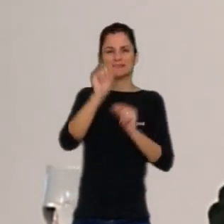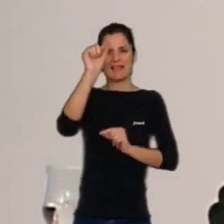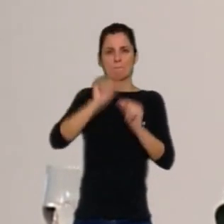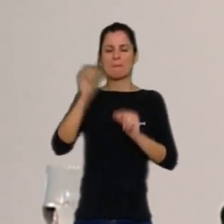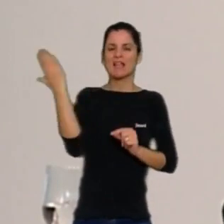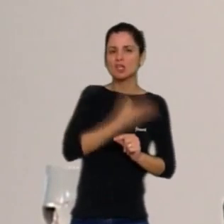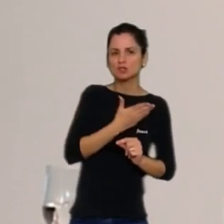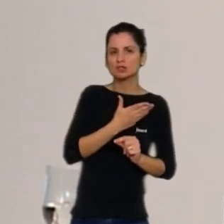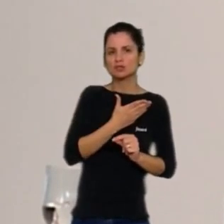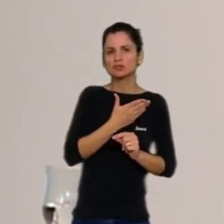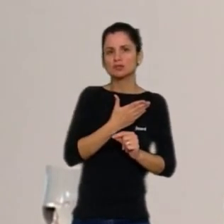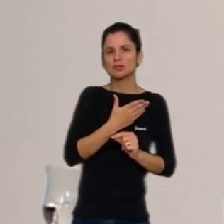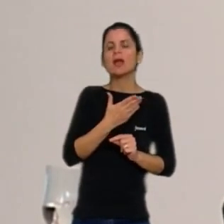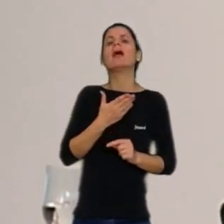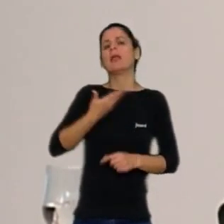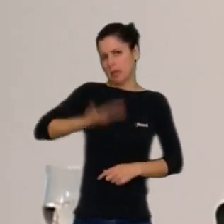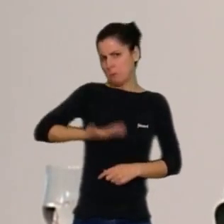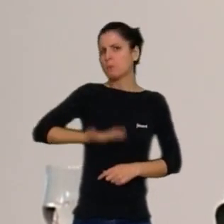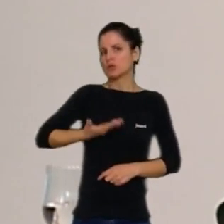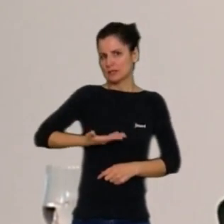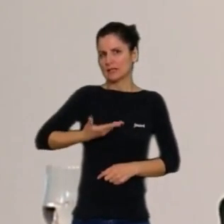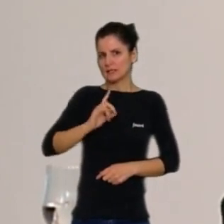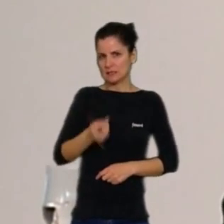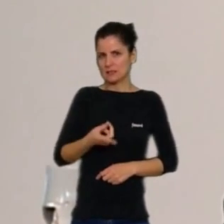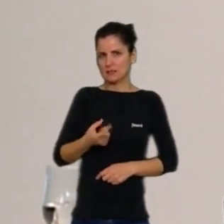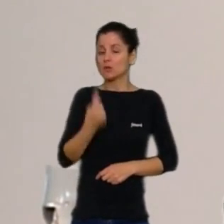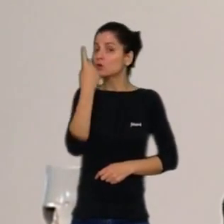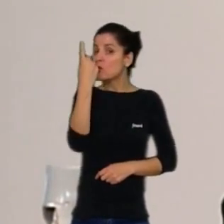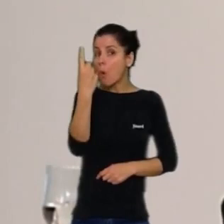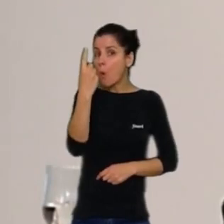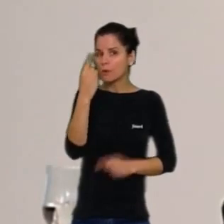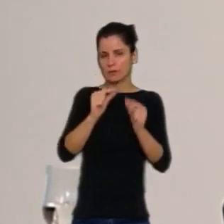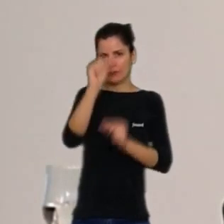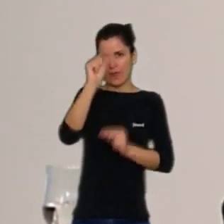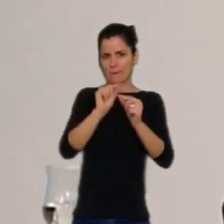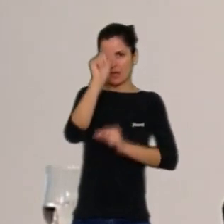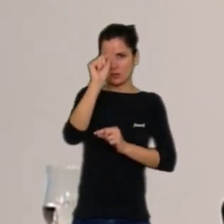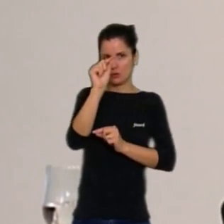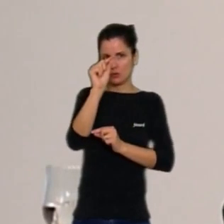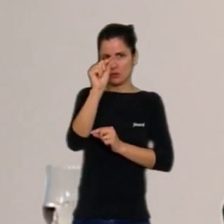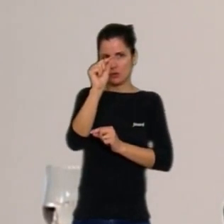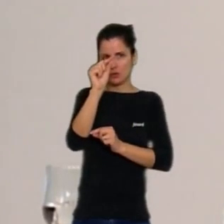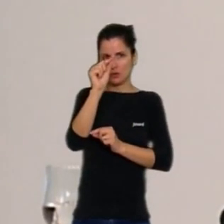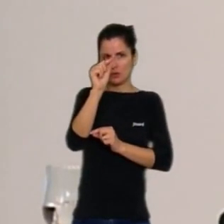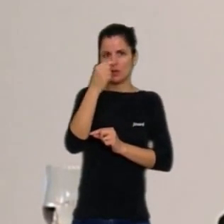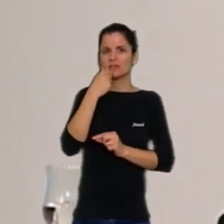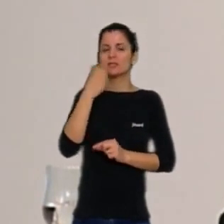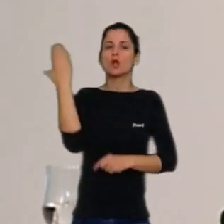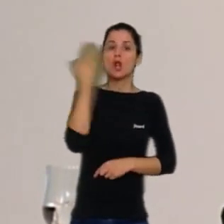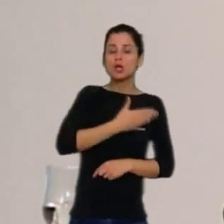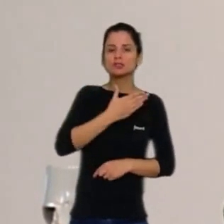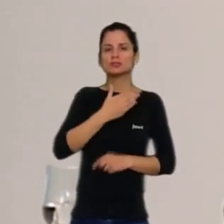Perquè no és una qüestió de un tamaño, sinó una qüestió de compatibilitat o no, de los tamaños.